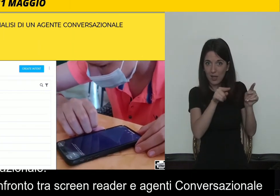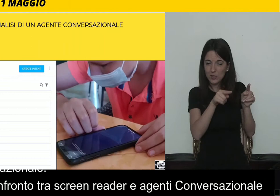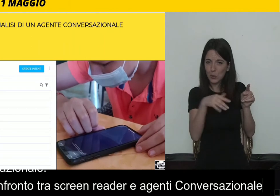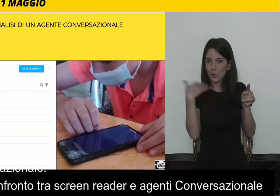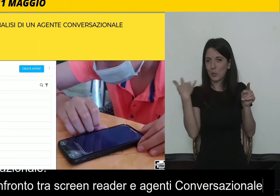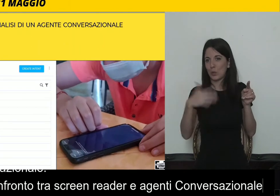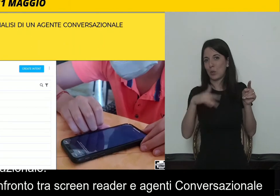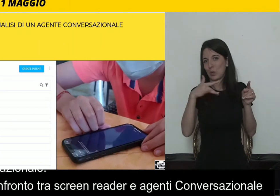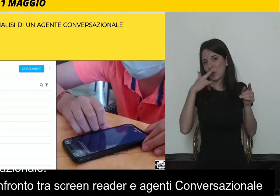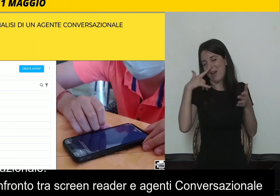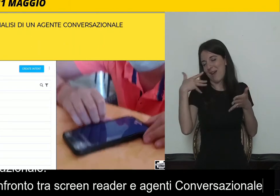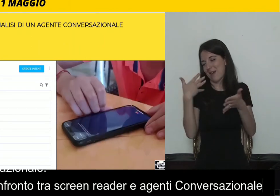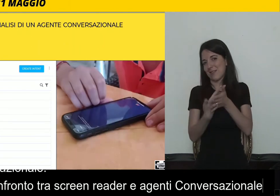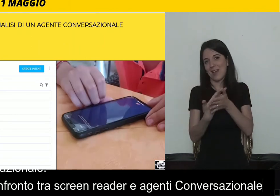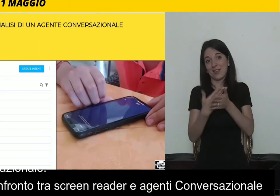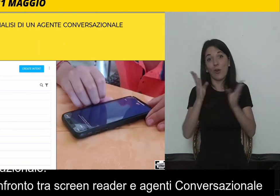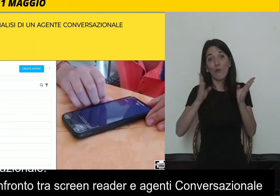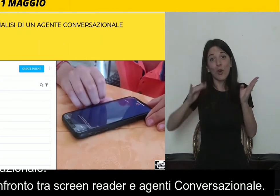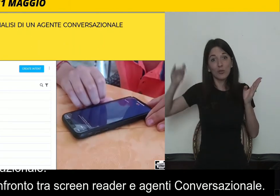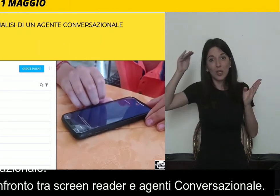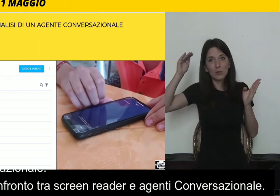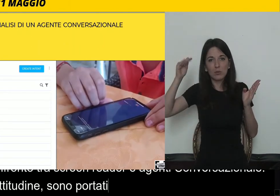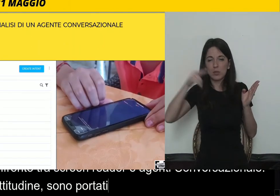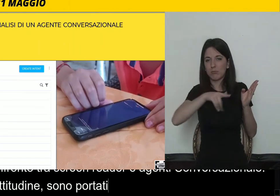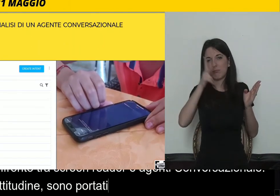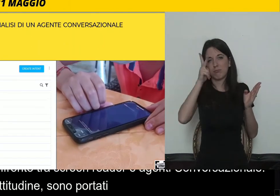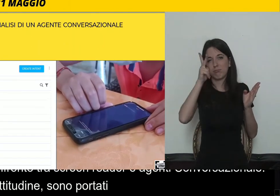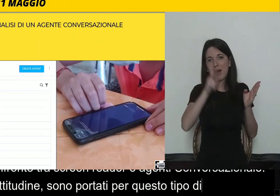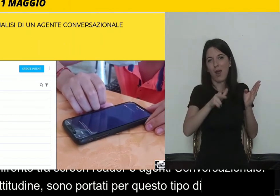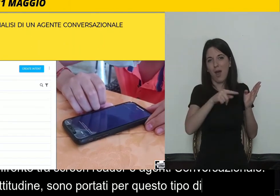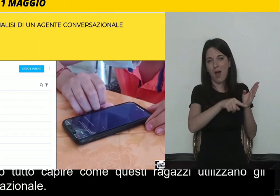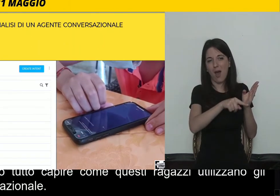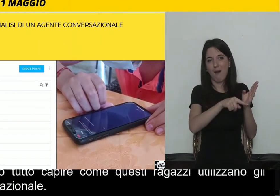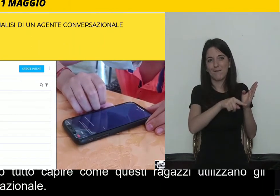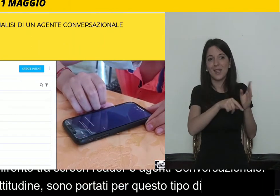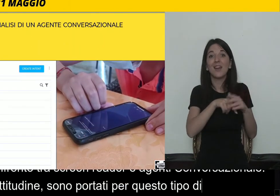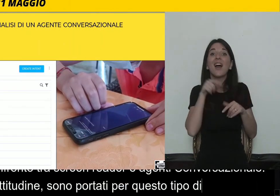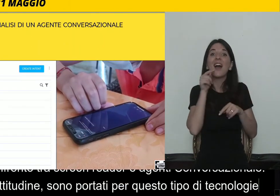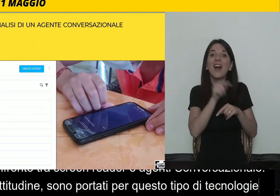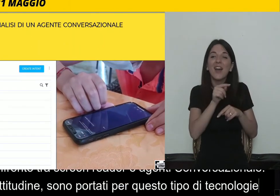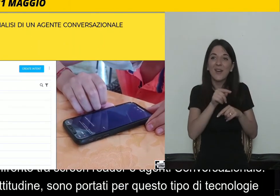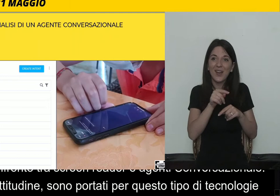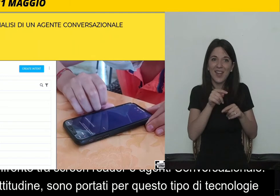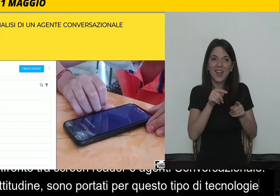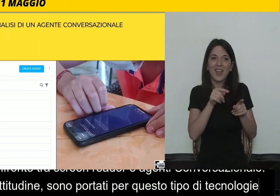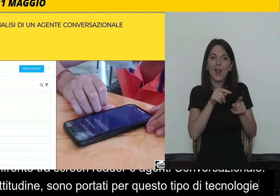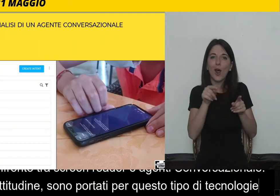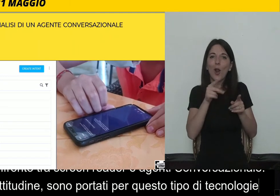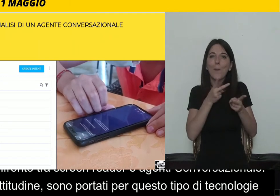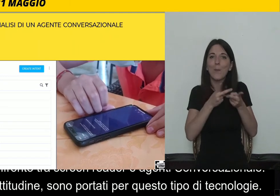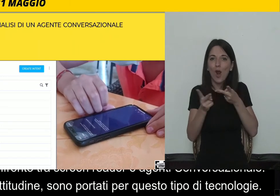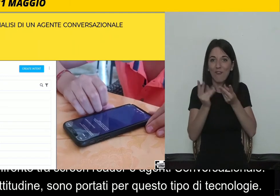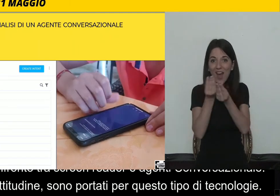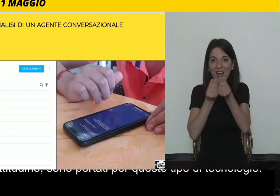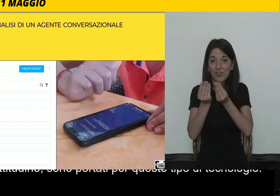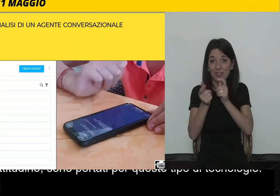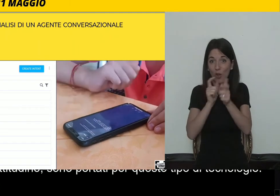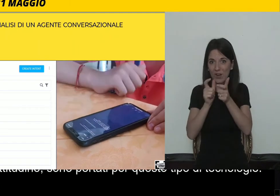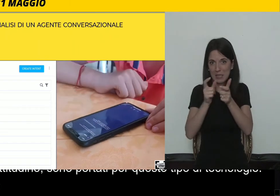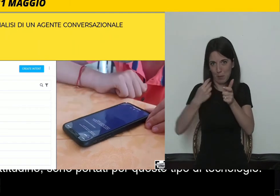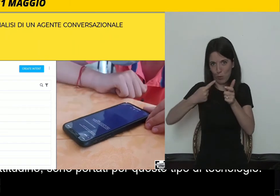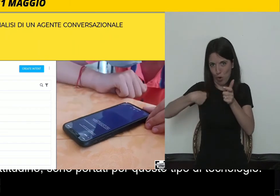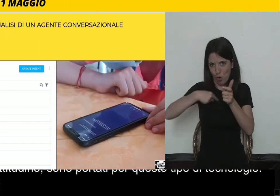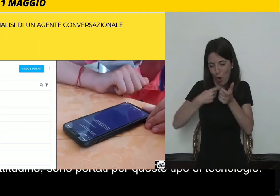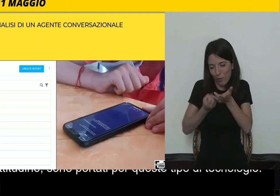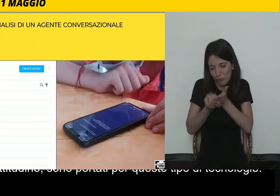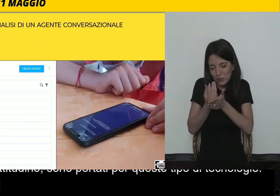tipo di tecnologie, più degli adulti, e qui le ragazze hanno progettato un agente conversazionale che potesse fornire in